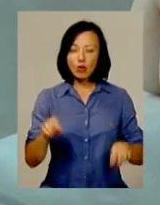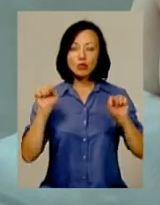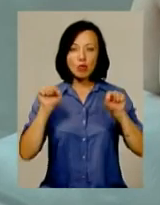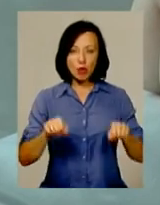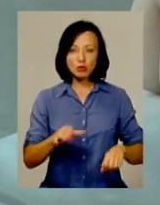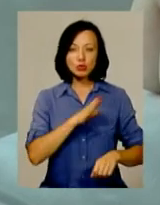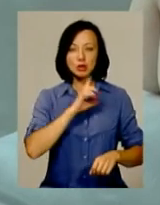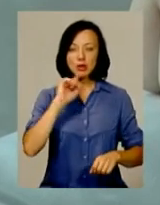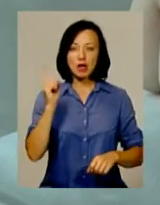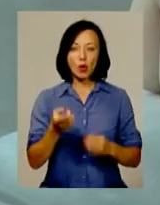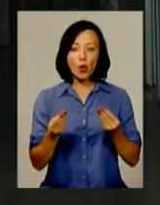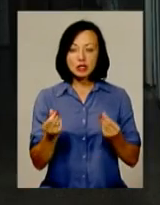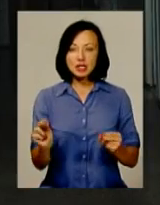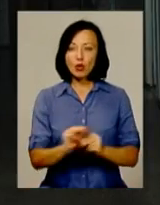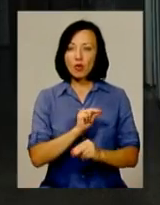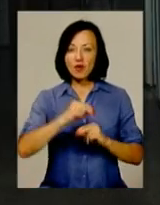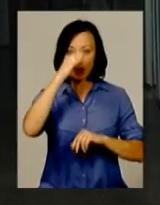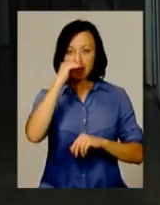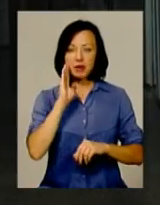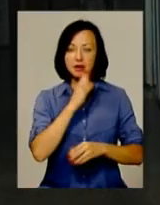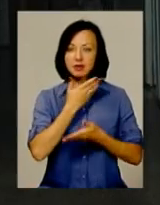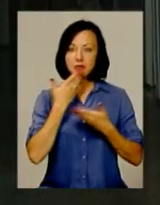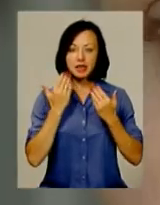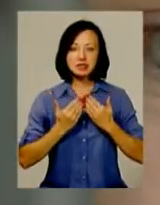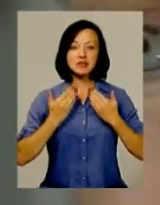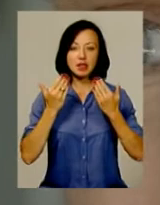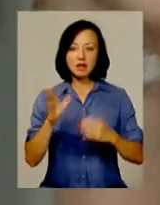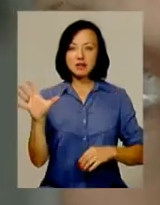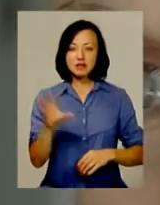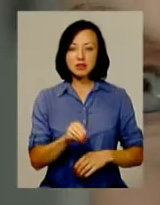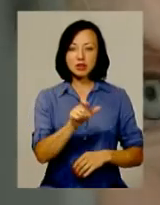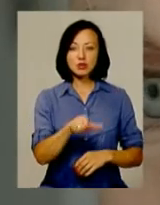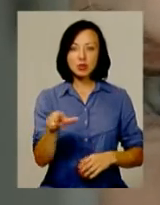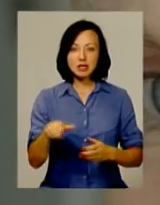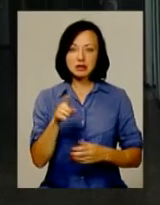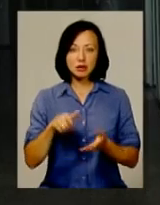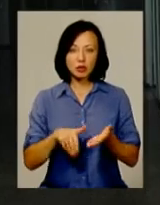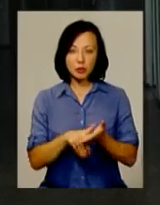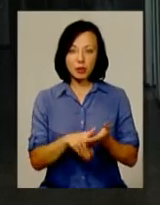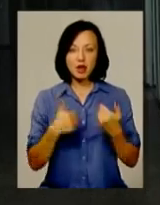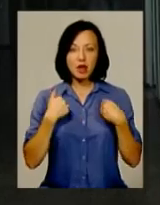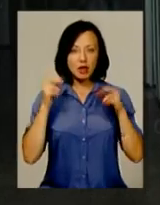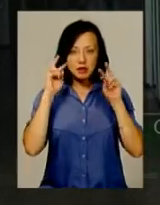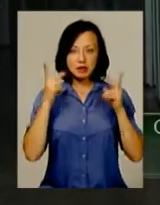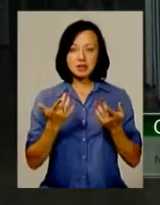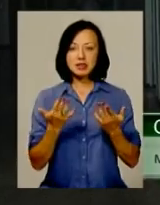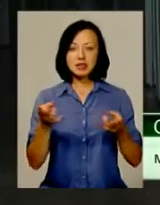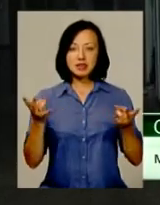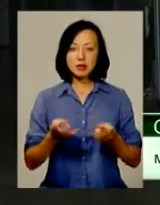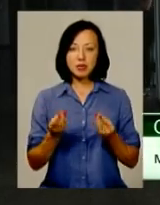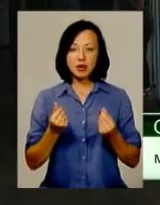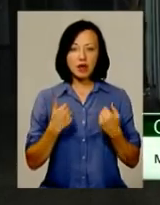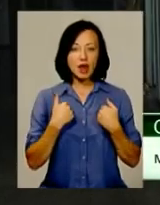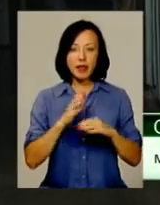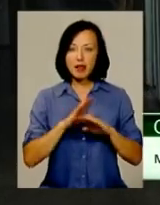аж на рік. Коштів на лікування у батьків немає, тож звертаються до усіх небайдужих за допомогою. Я не знаю, скільки нам треба буде грошей. Я